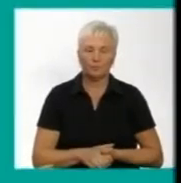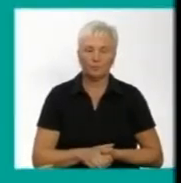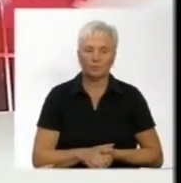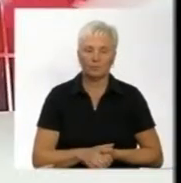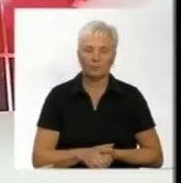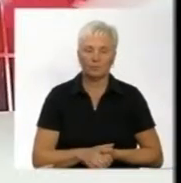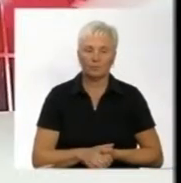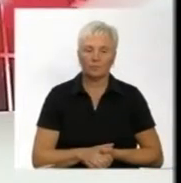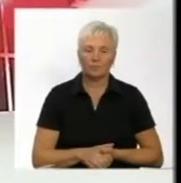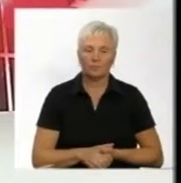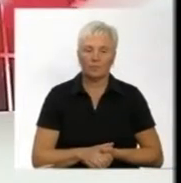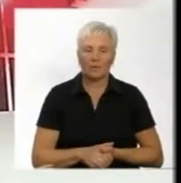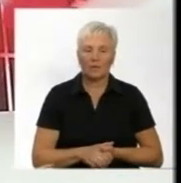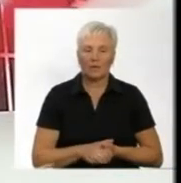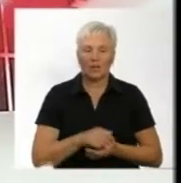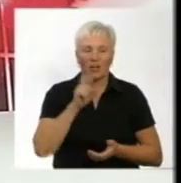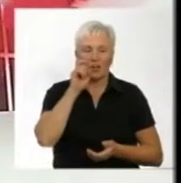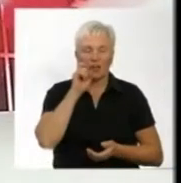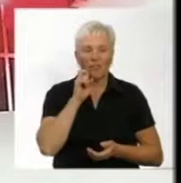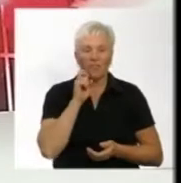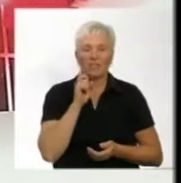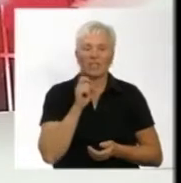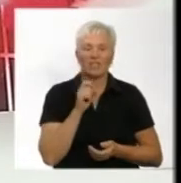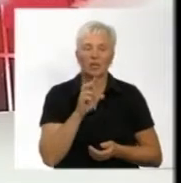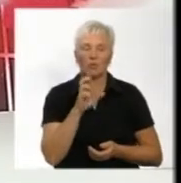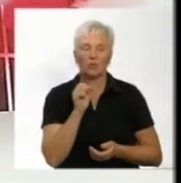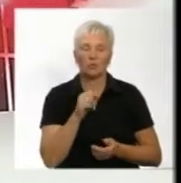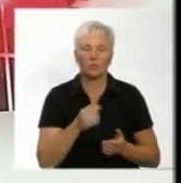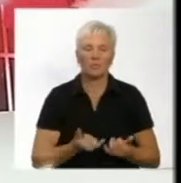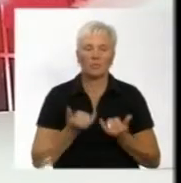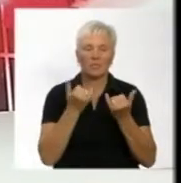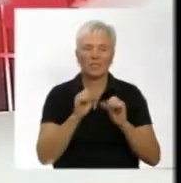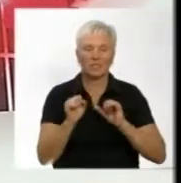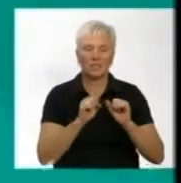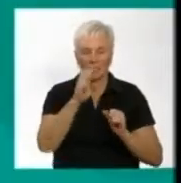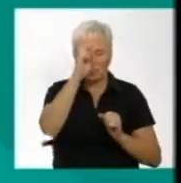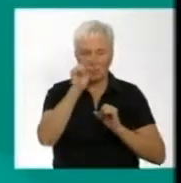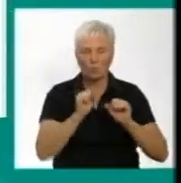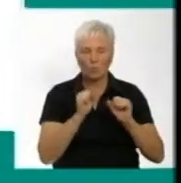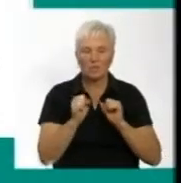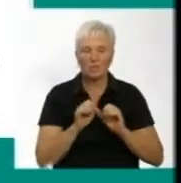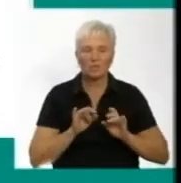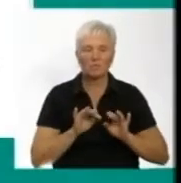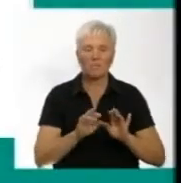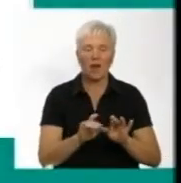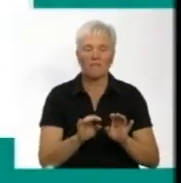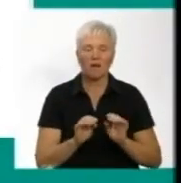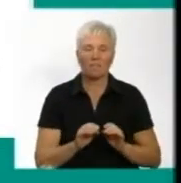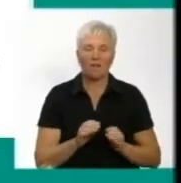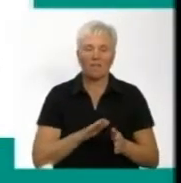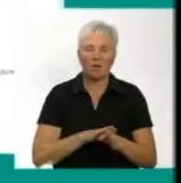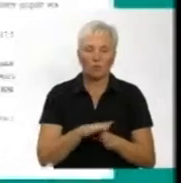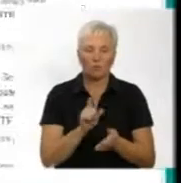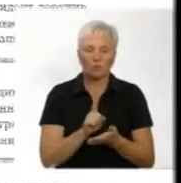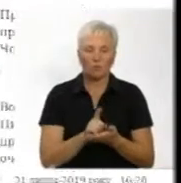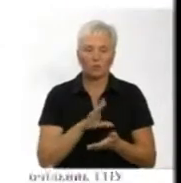Музика Вінничана Сергія Борзова призначили керівником державного управління справами. Виконувачем